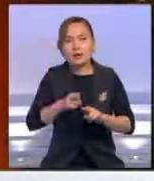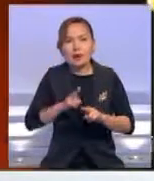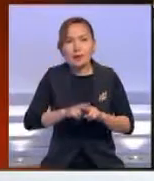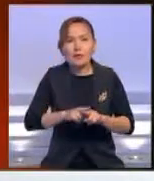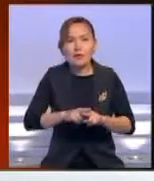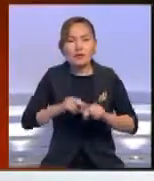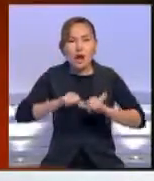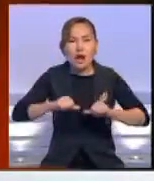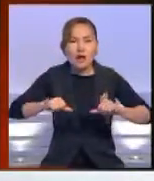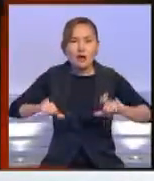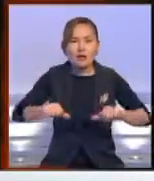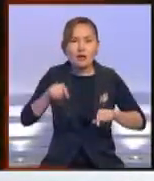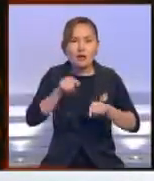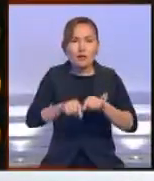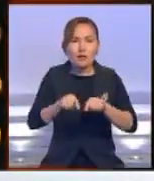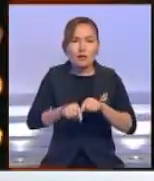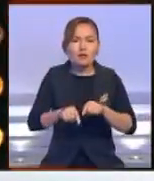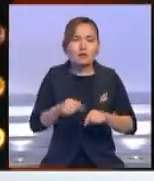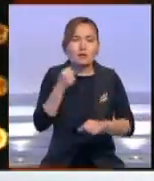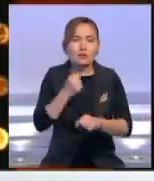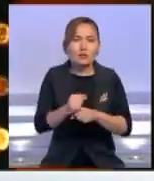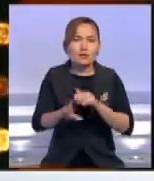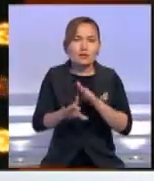бастаған қазылар алқасы таңдат.